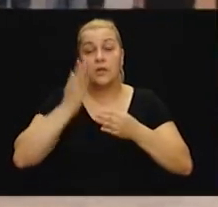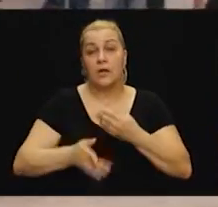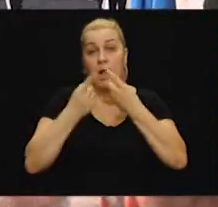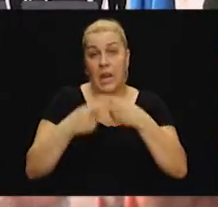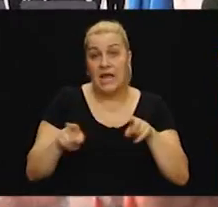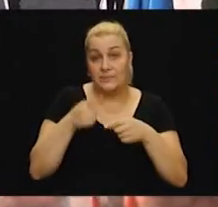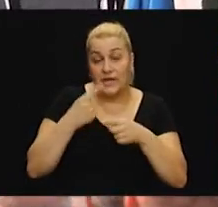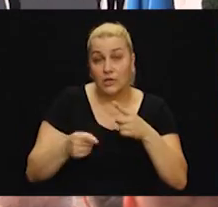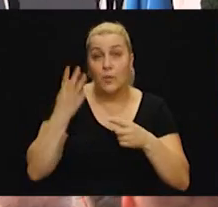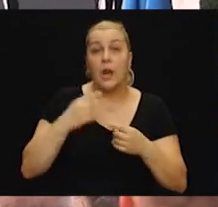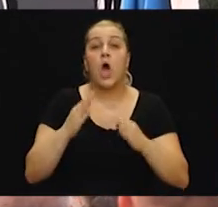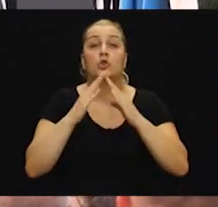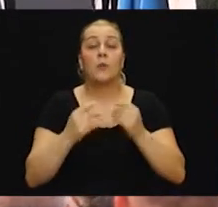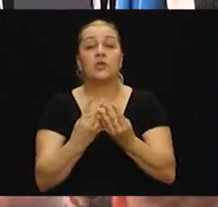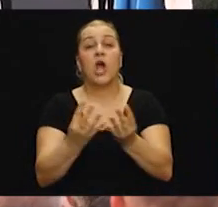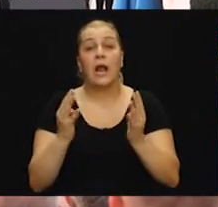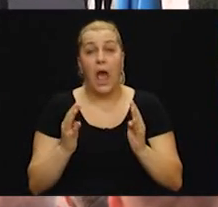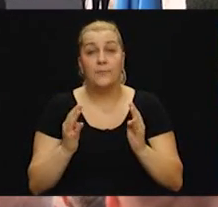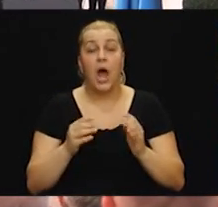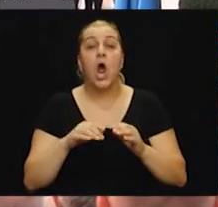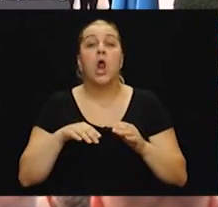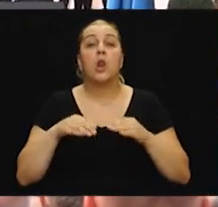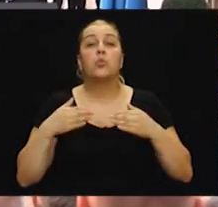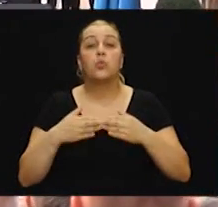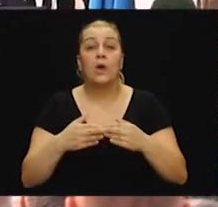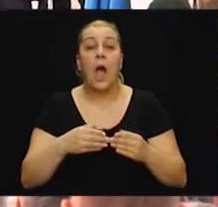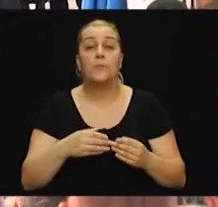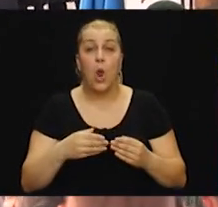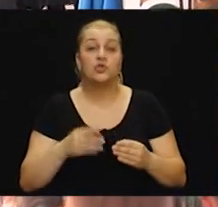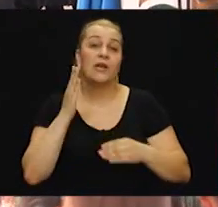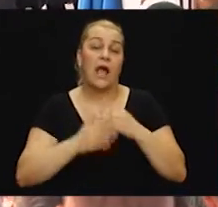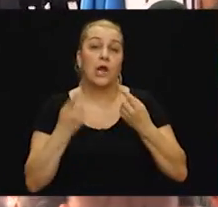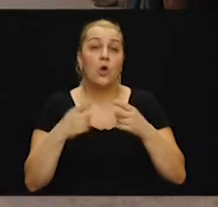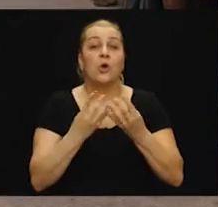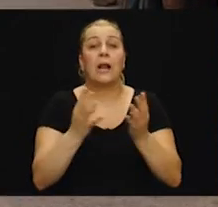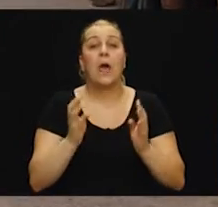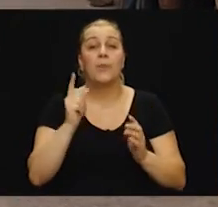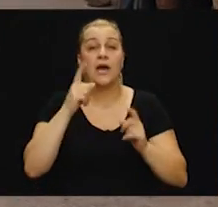dijelu nas upla je domaća klapa Luka Ploče, a Svečana se je okončena koncertom klape Rišpet.